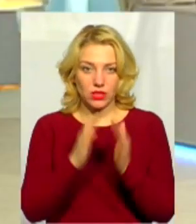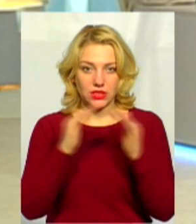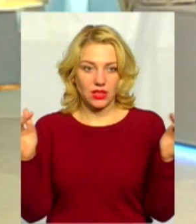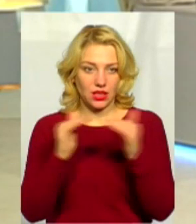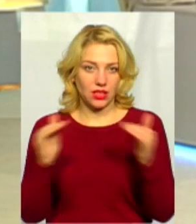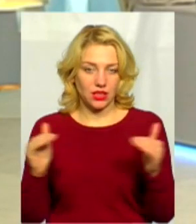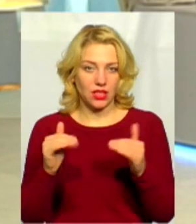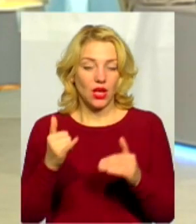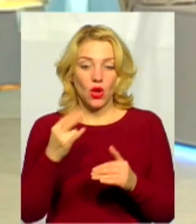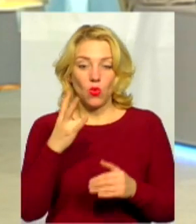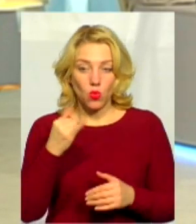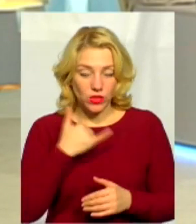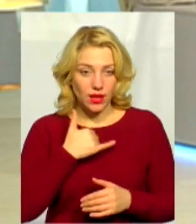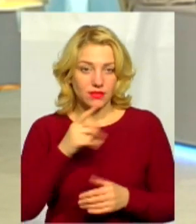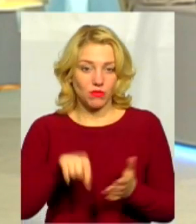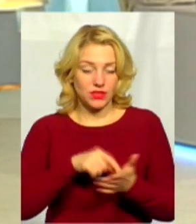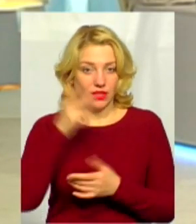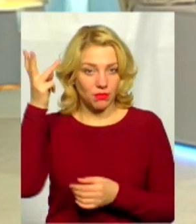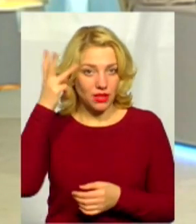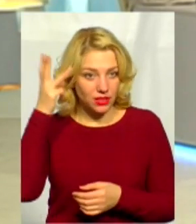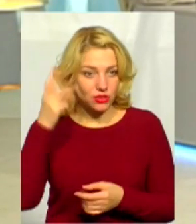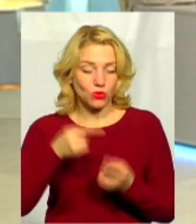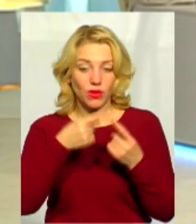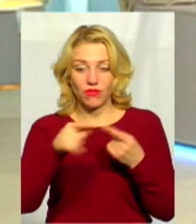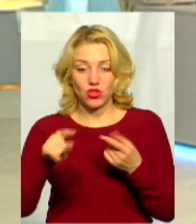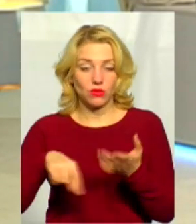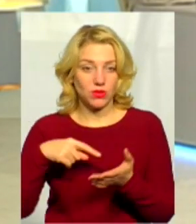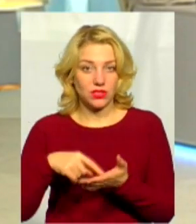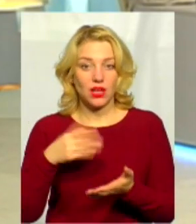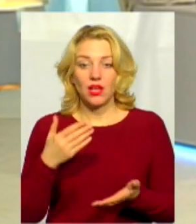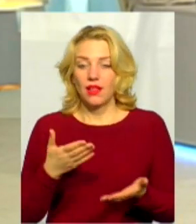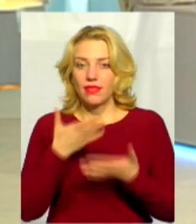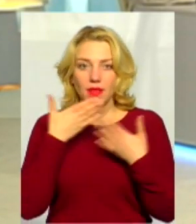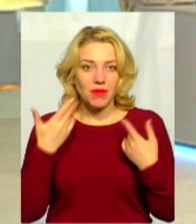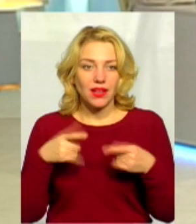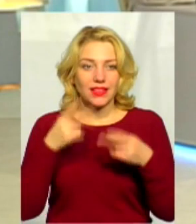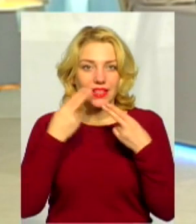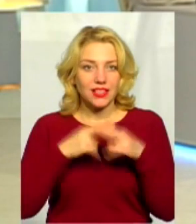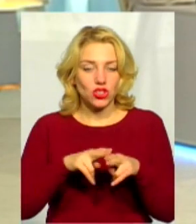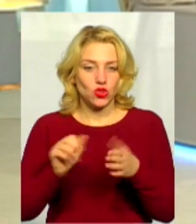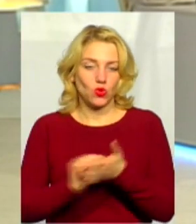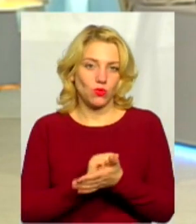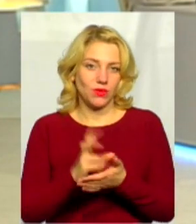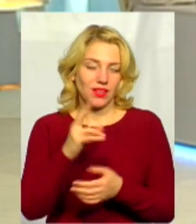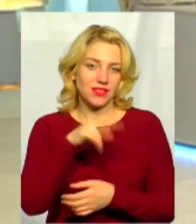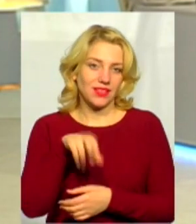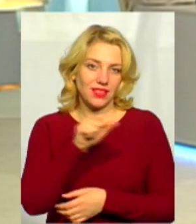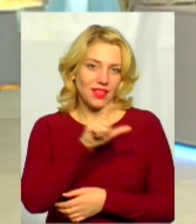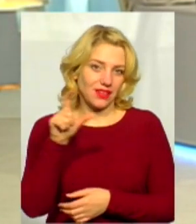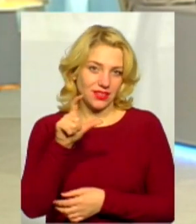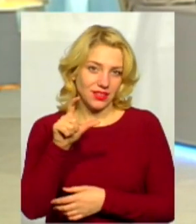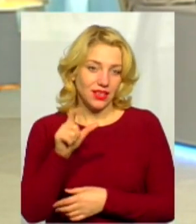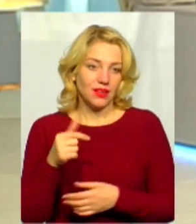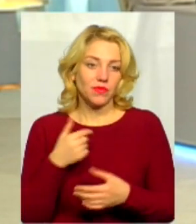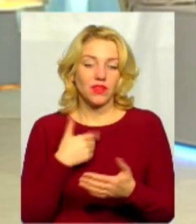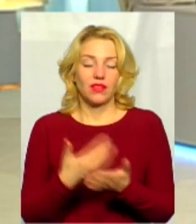в місті Хмельницькому і в іншому місті, якщо ми говоримо про комінальне майно, немає технічної документації на дах. І виходить колізія, що